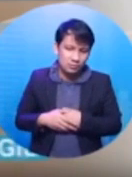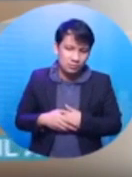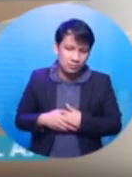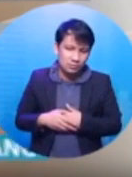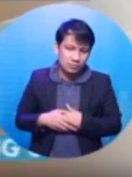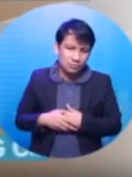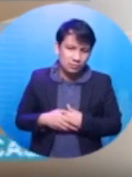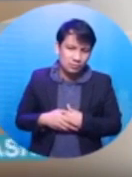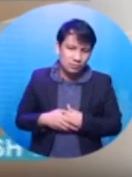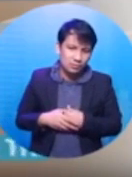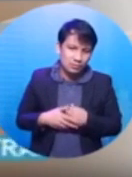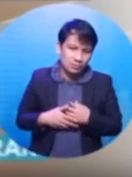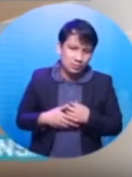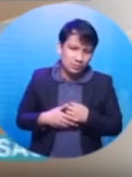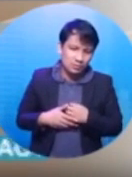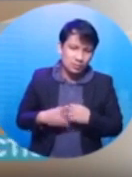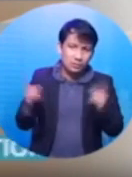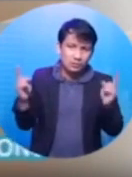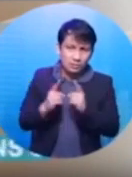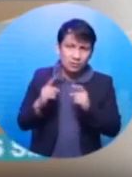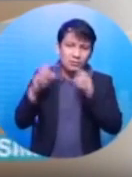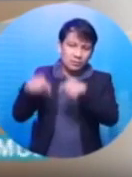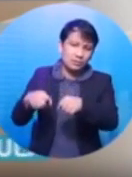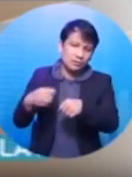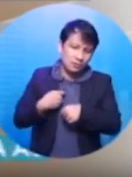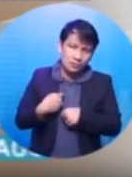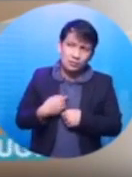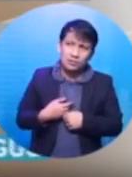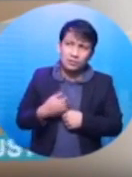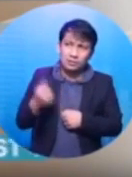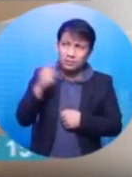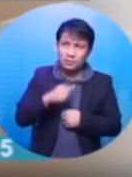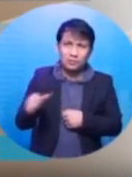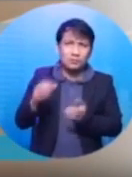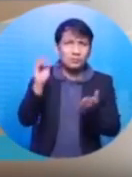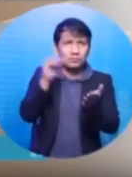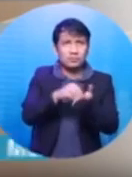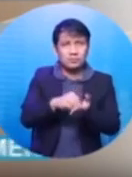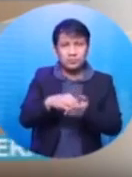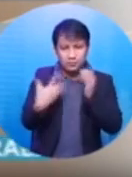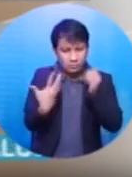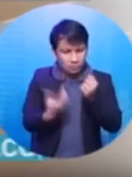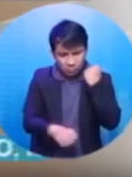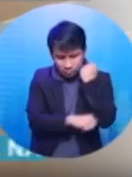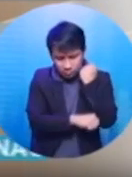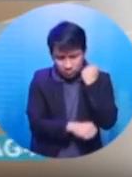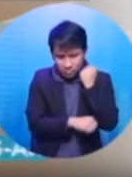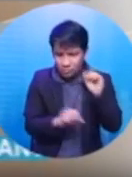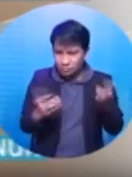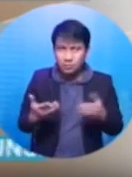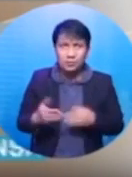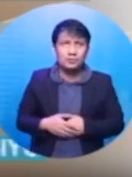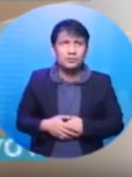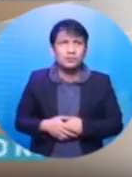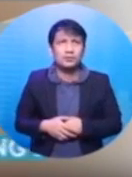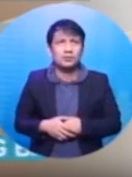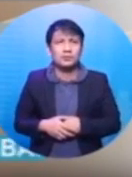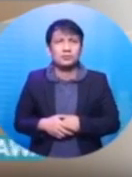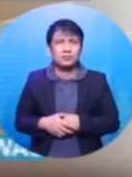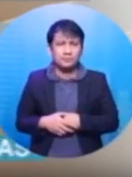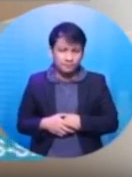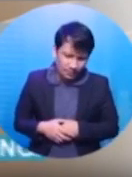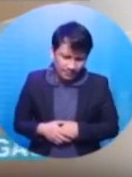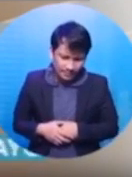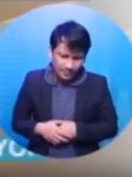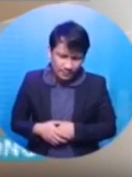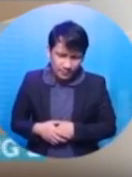bagansha. Kita po kami doon kaya nauli po ako. Wala po akong record dyan na nagnakaw ako. Gumawa ako ng masama. Okay. Nay, ito na